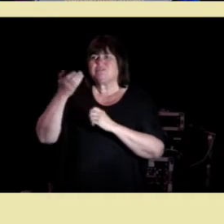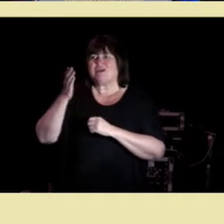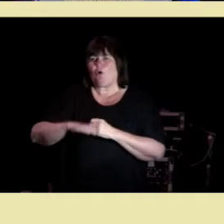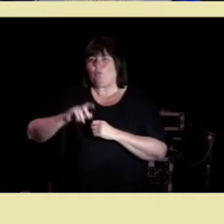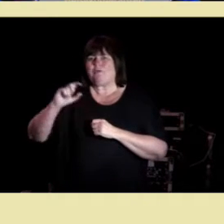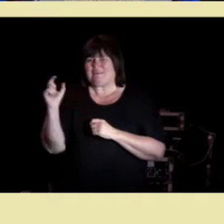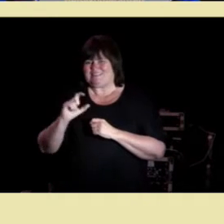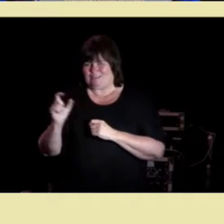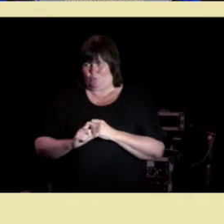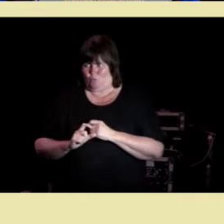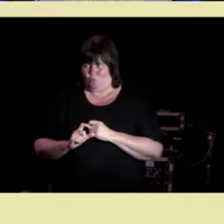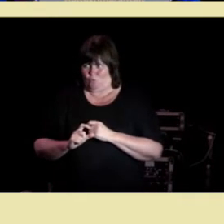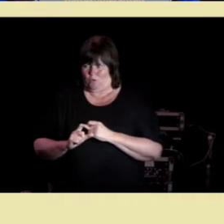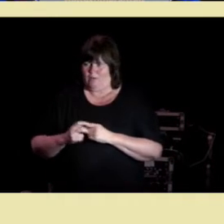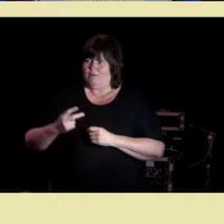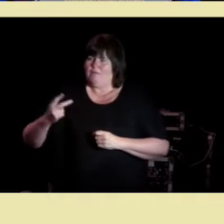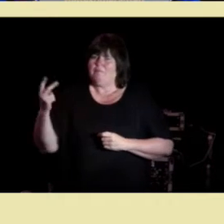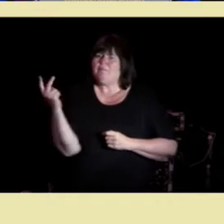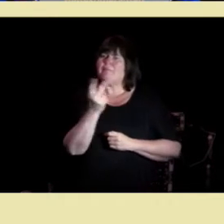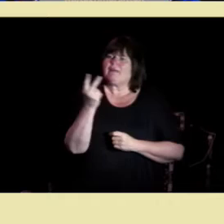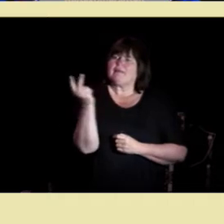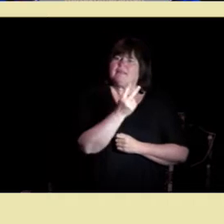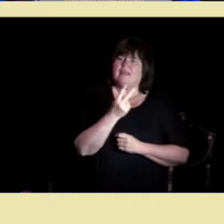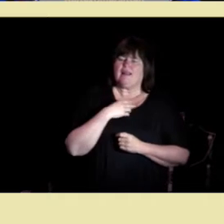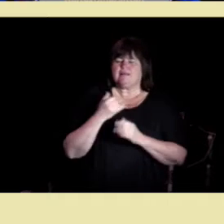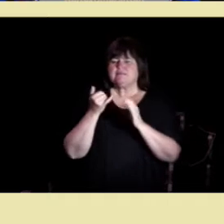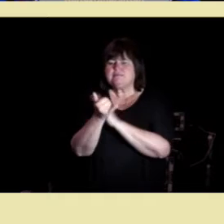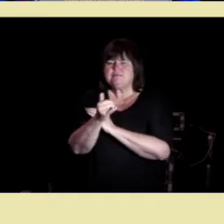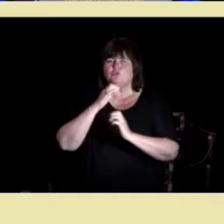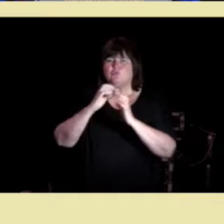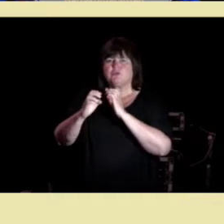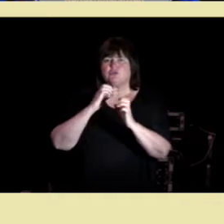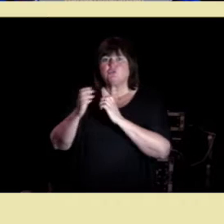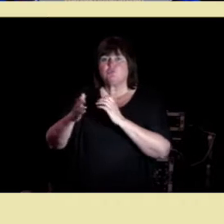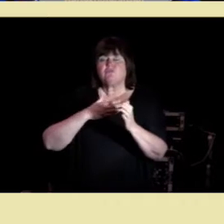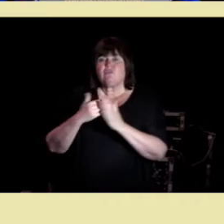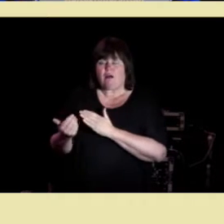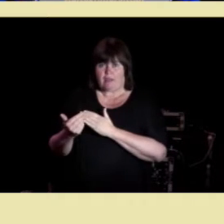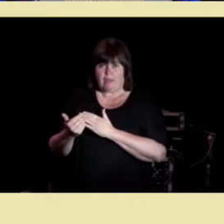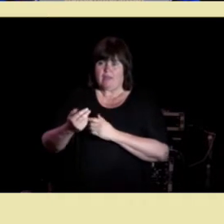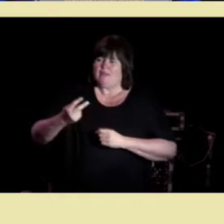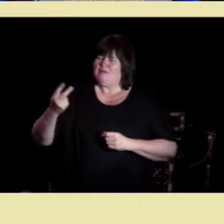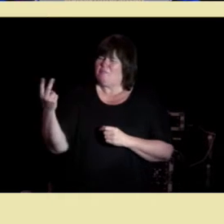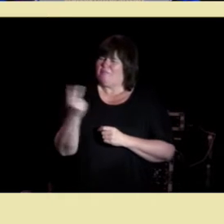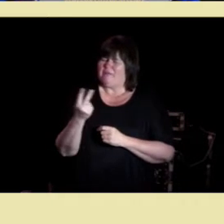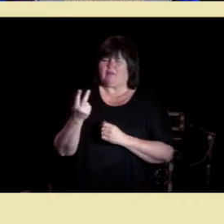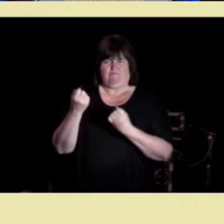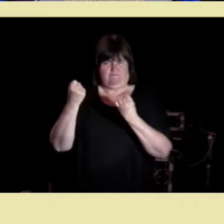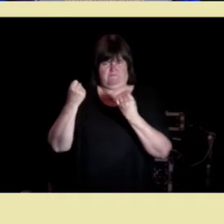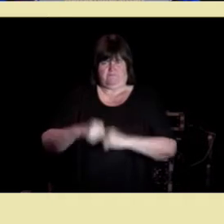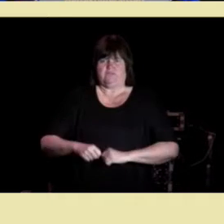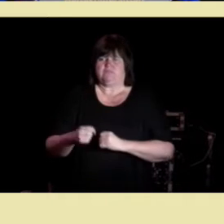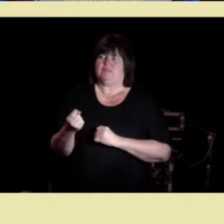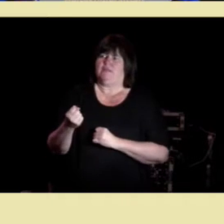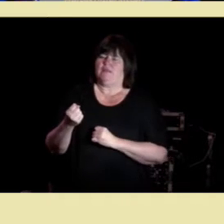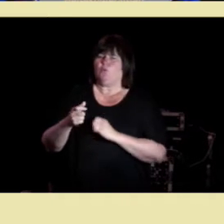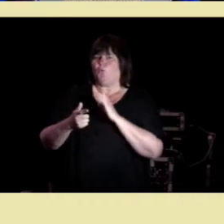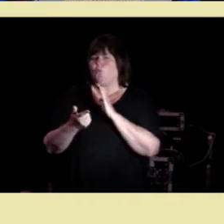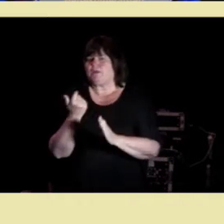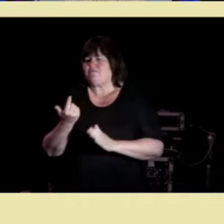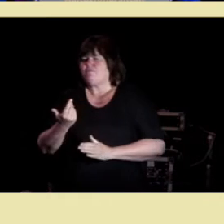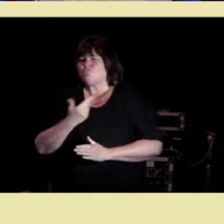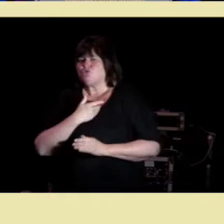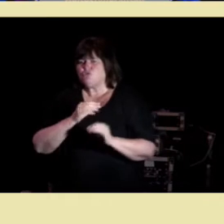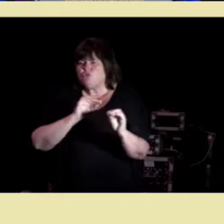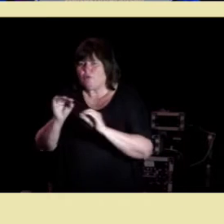Begge deler er innenfor kommunikasjonsfaget. Begge deler er vanskelig og krever mye opplæring